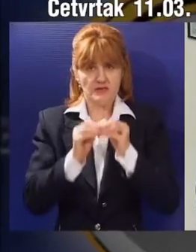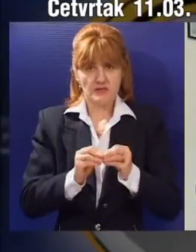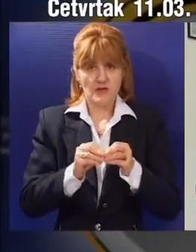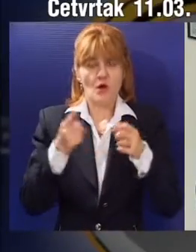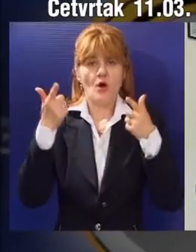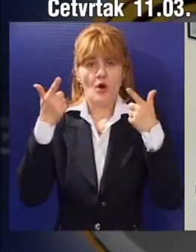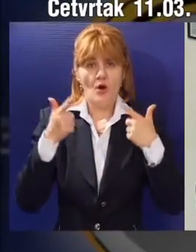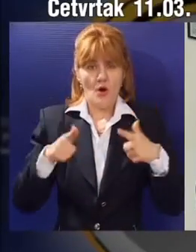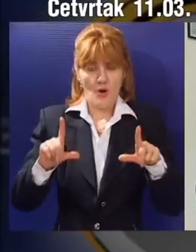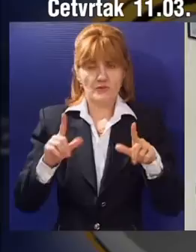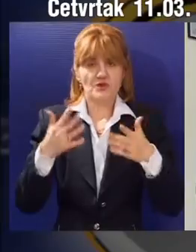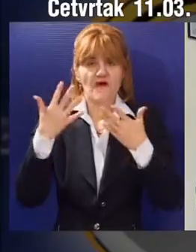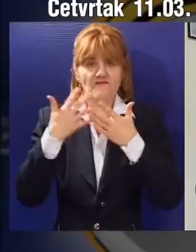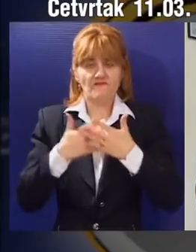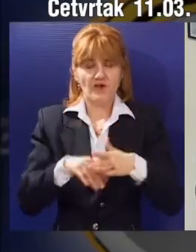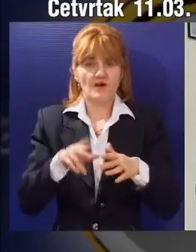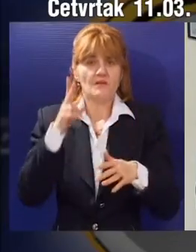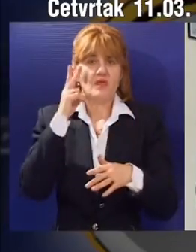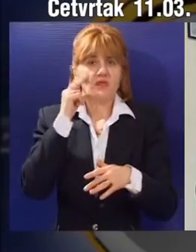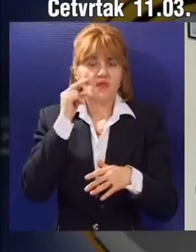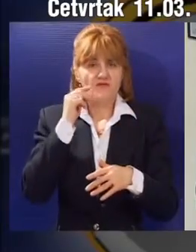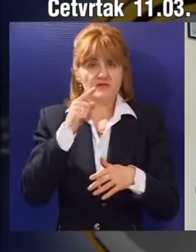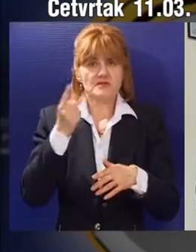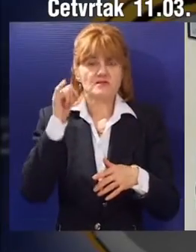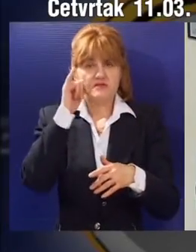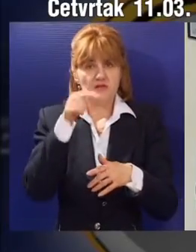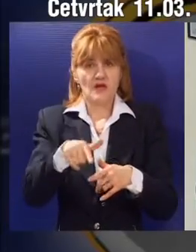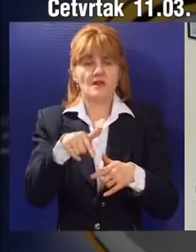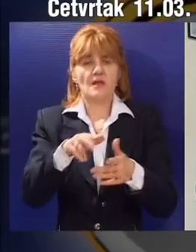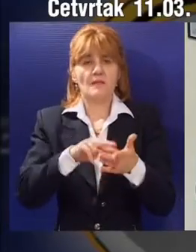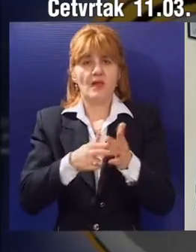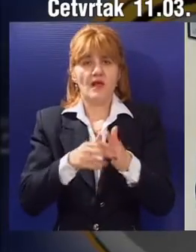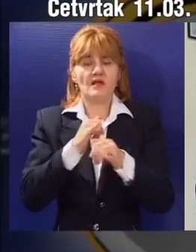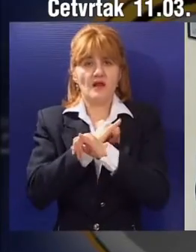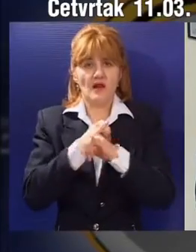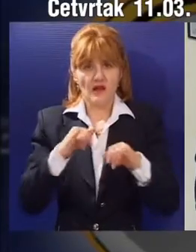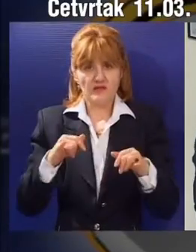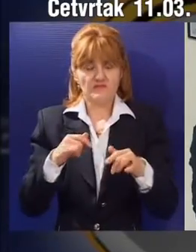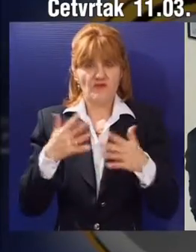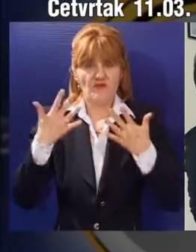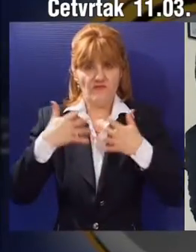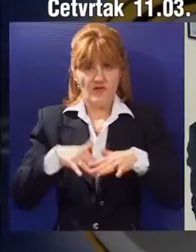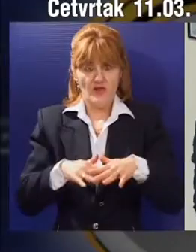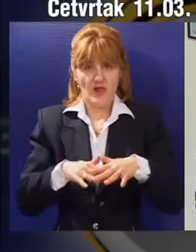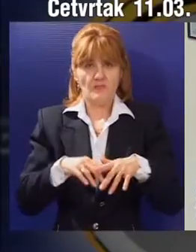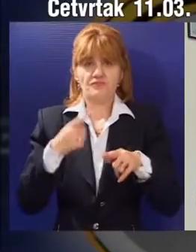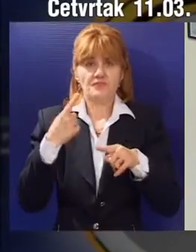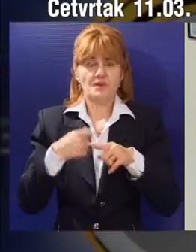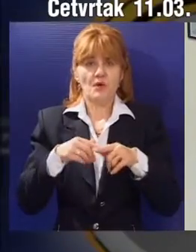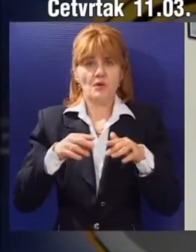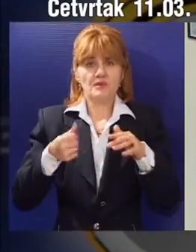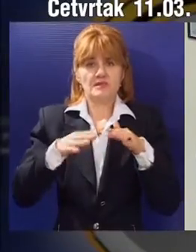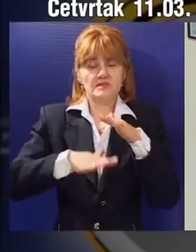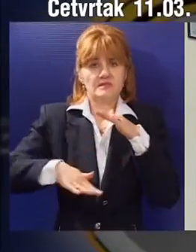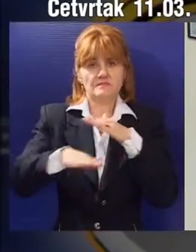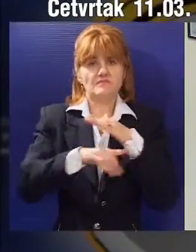da omogucimo firmi Holtec izgradnju objekta koji je prvobitno bio planiran, s tim što smo smanjili spratnost sa spratnosti